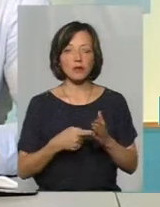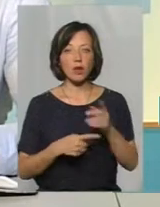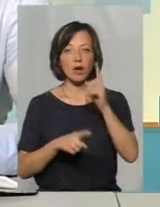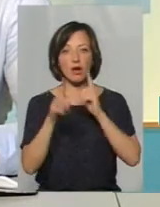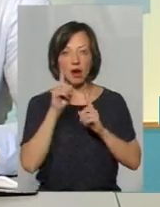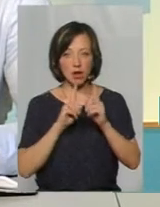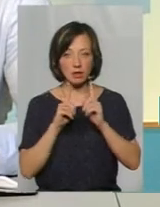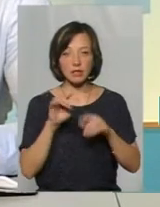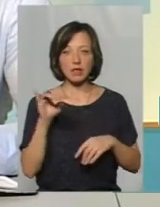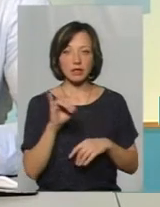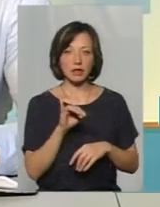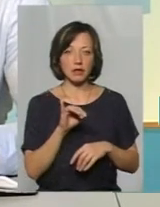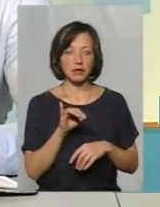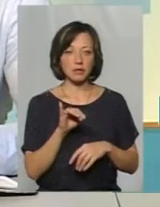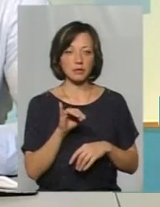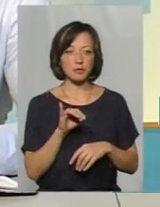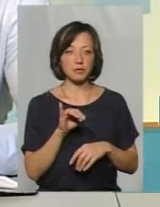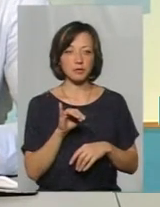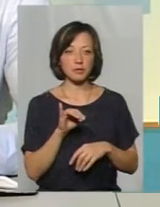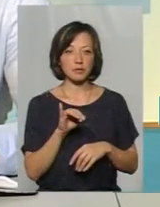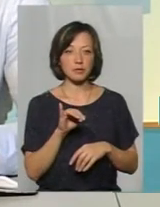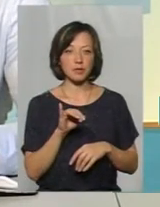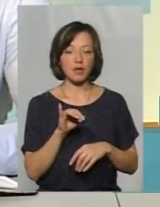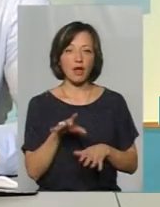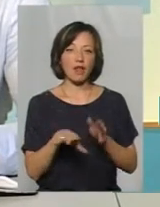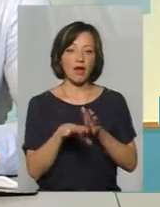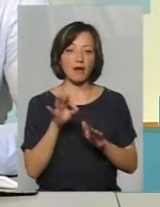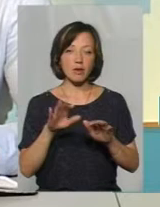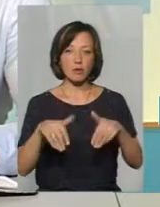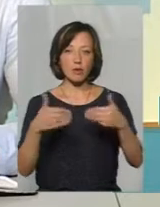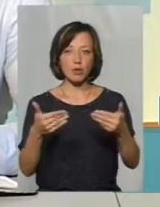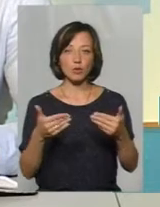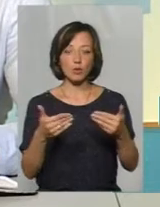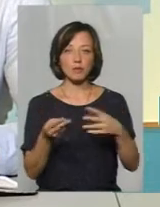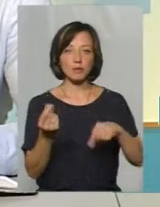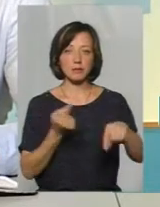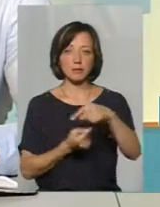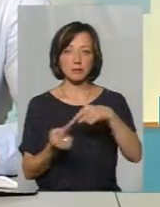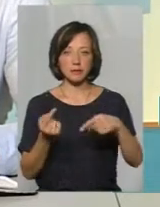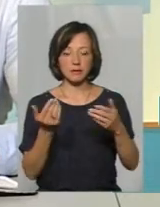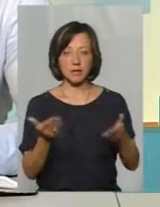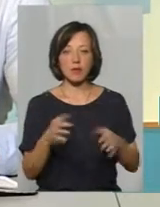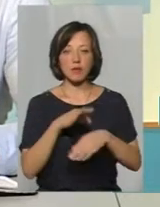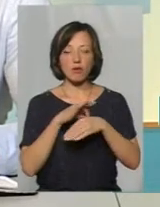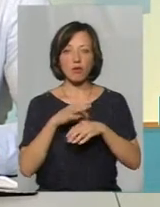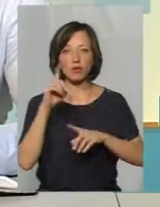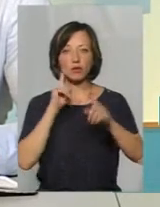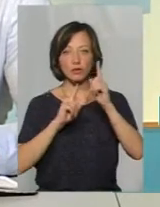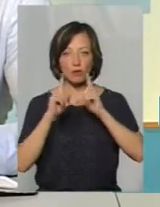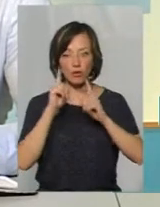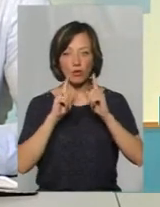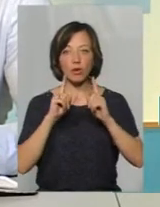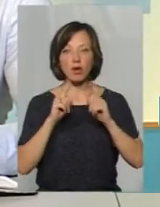ради. І на вибір пропонуються підприємцям. Проводимо збори